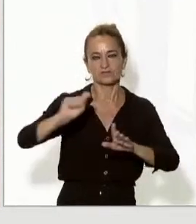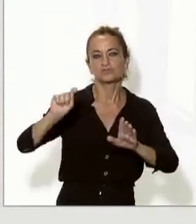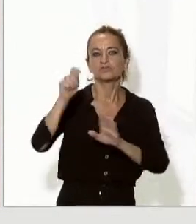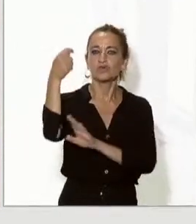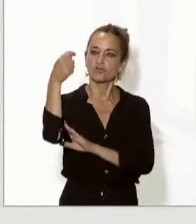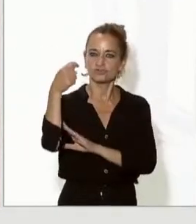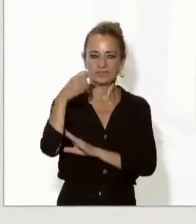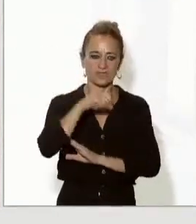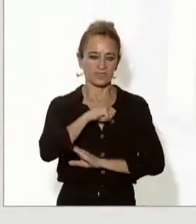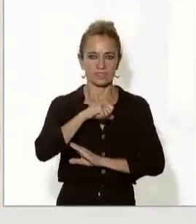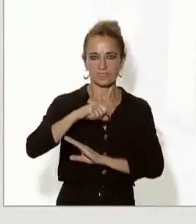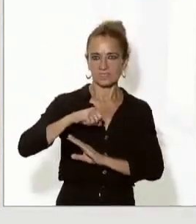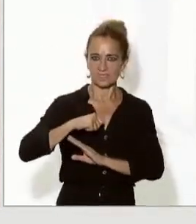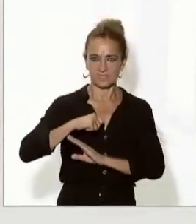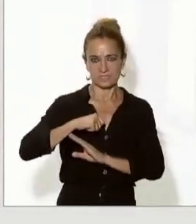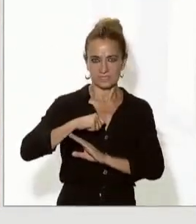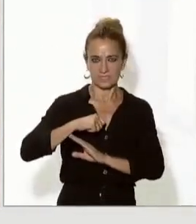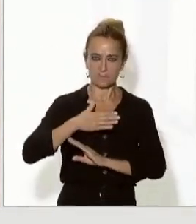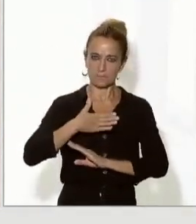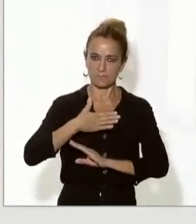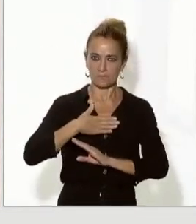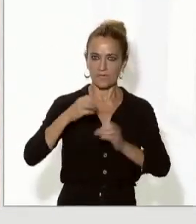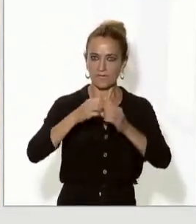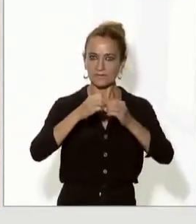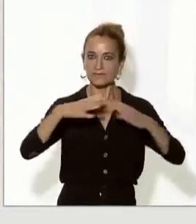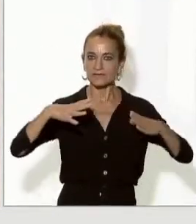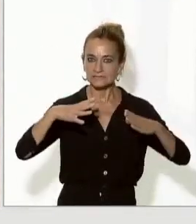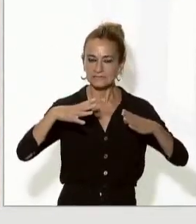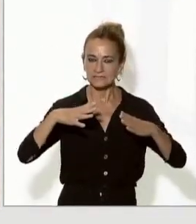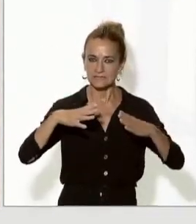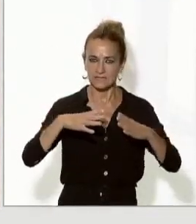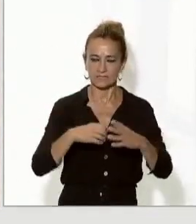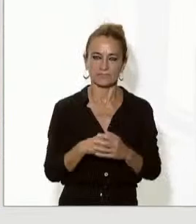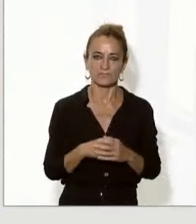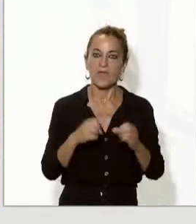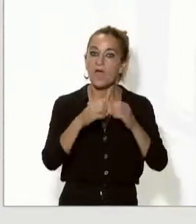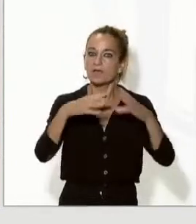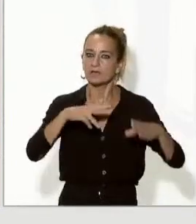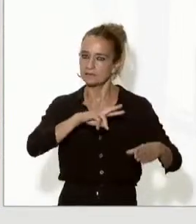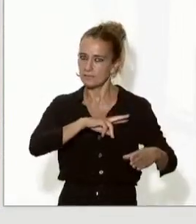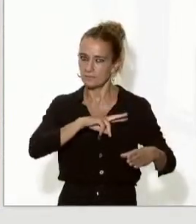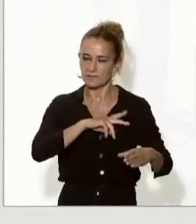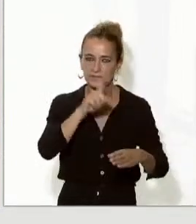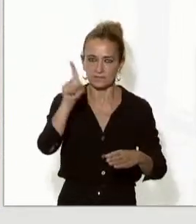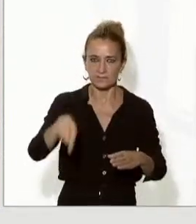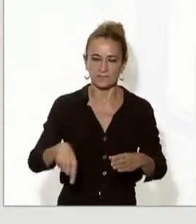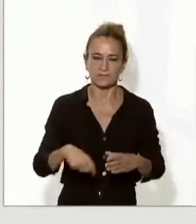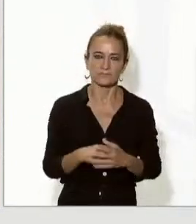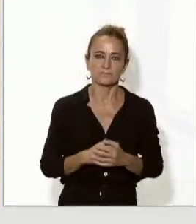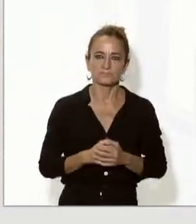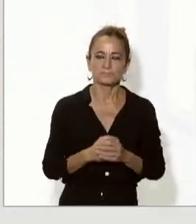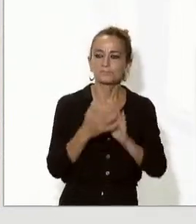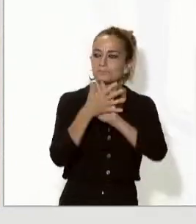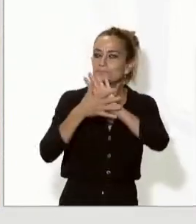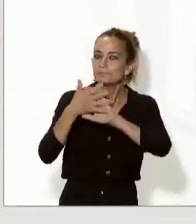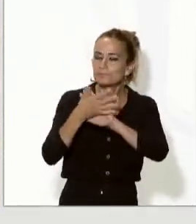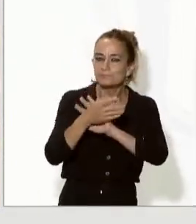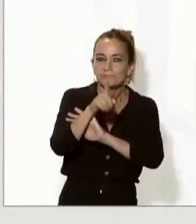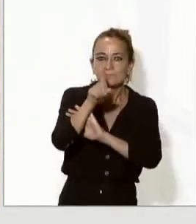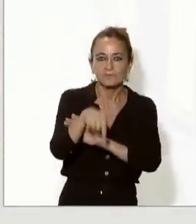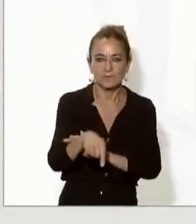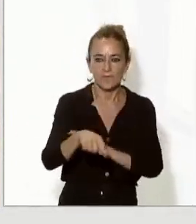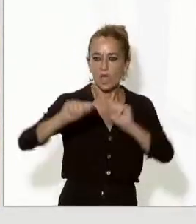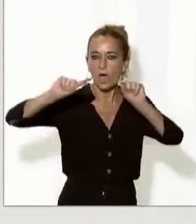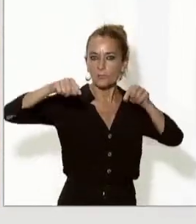energètica i evidentment de més sobirania energètica en clau d'energia verda. També hem fet un punt sobre els diferents convenis bilaterals